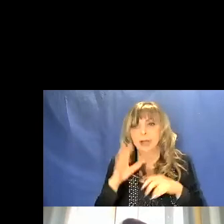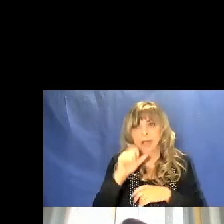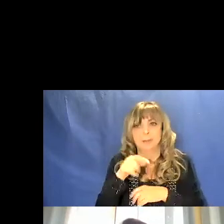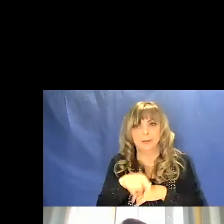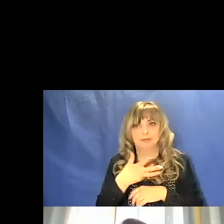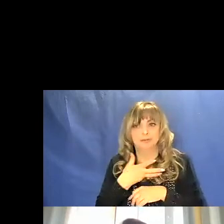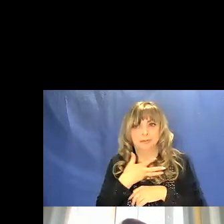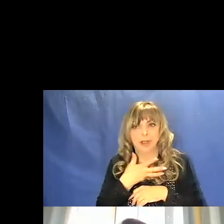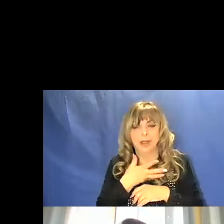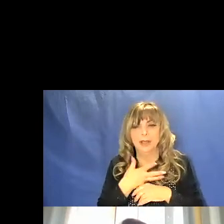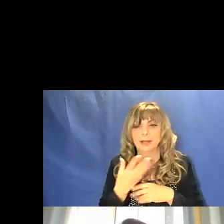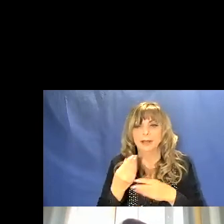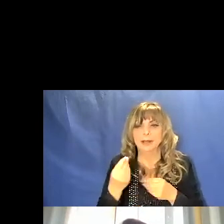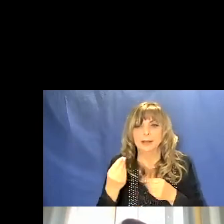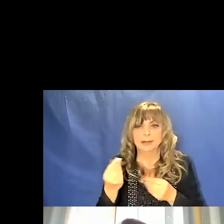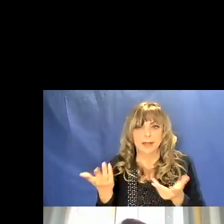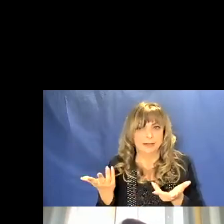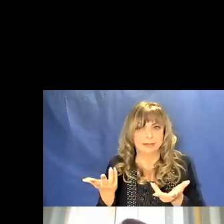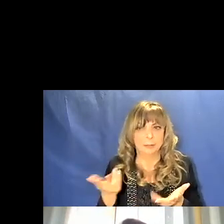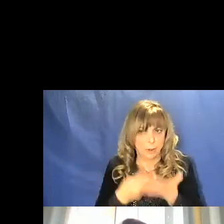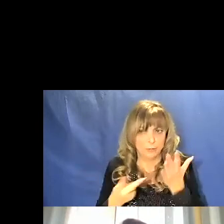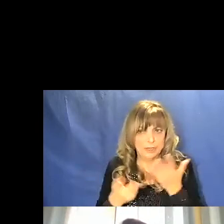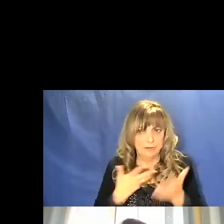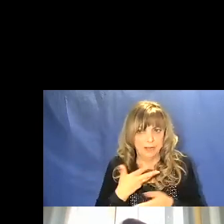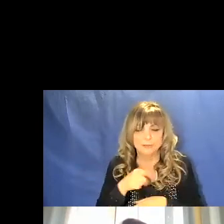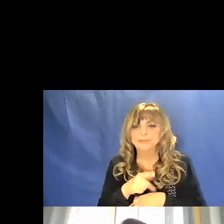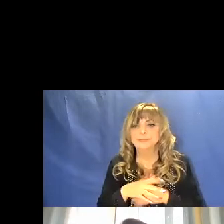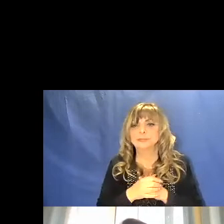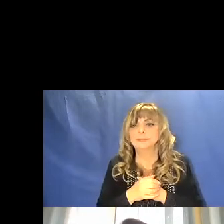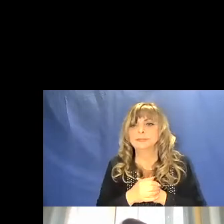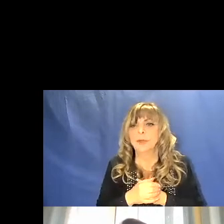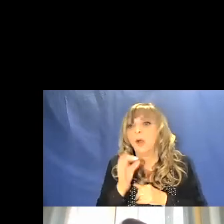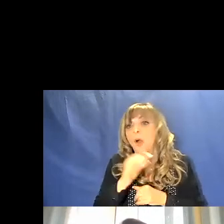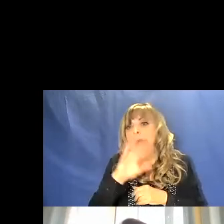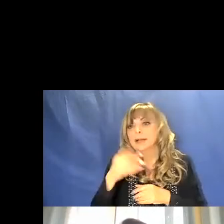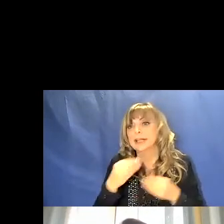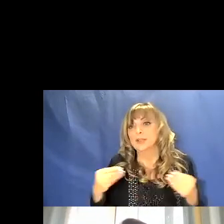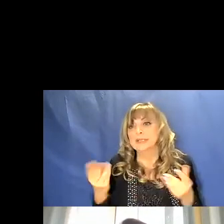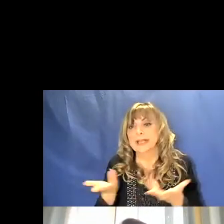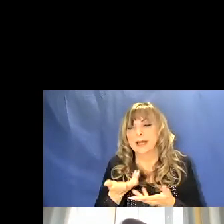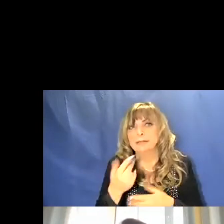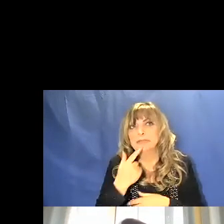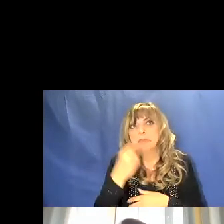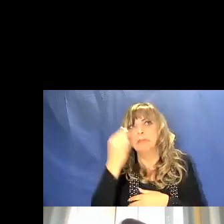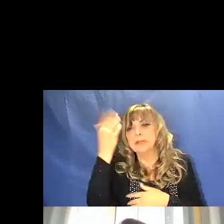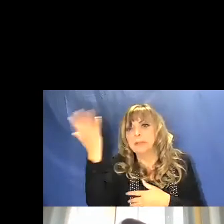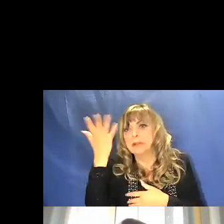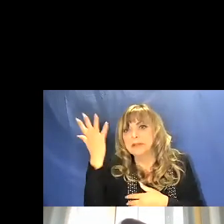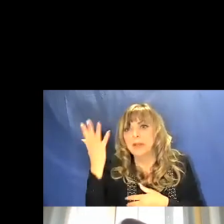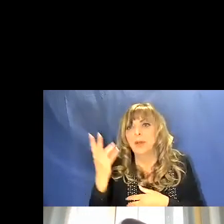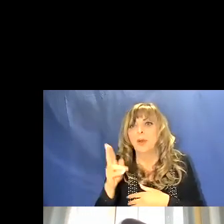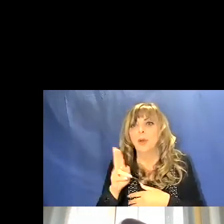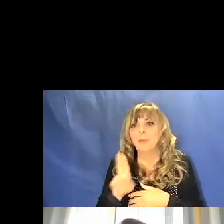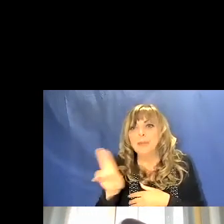ampio numero di evidenze e forse anche altre sostanze c'è chi pensa urina